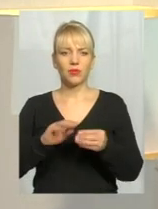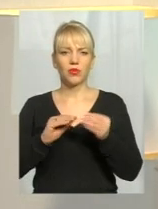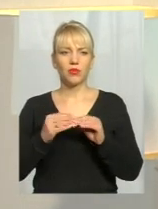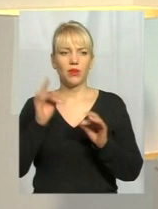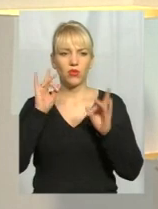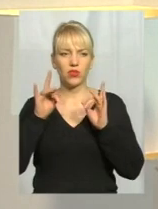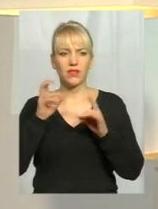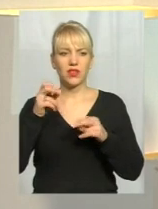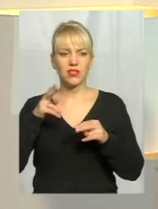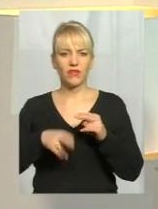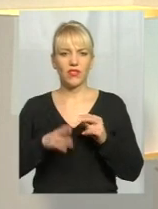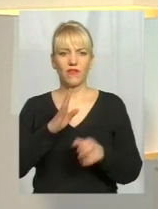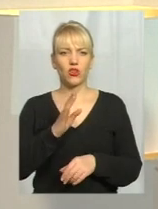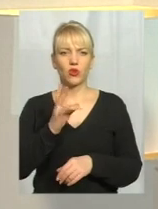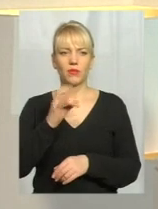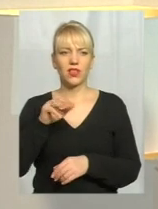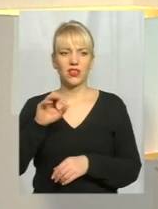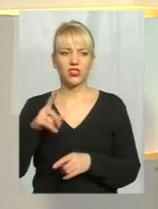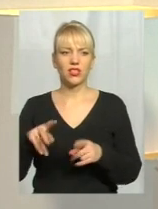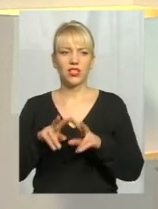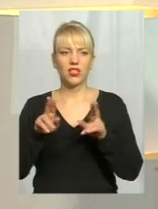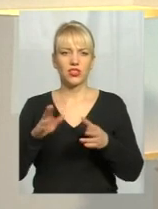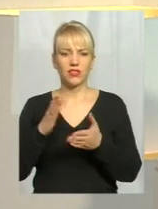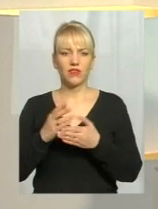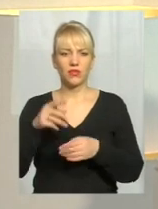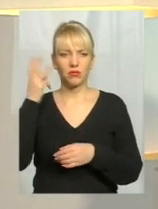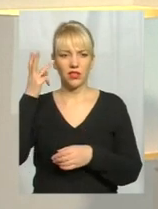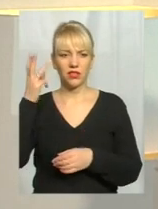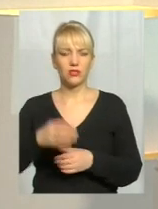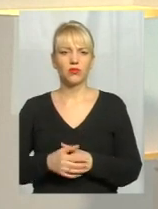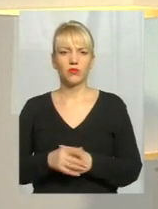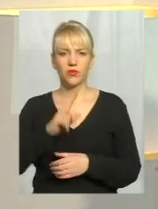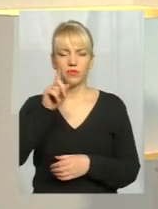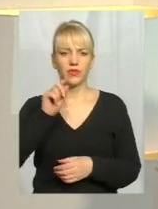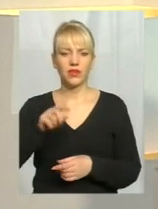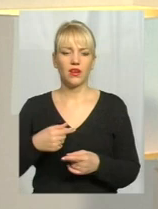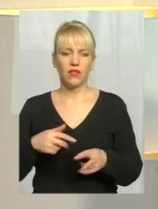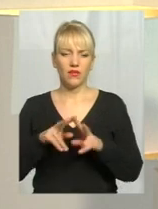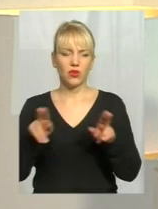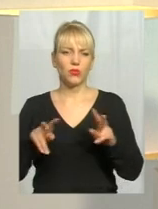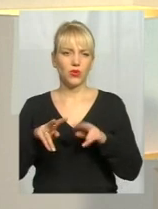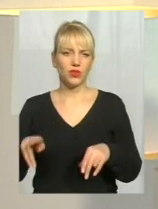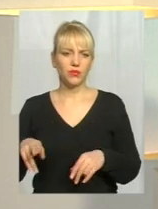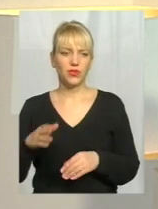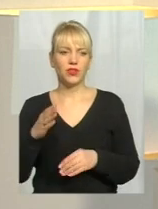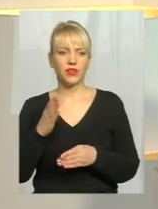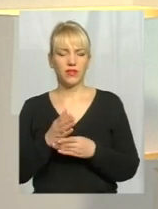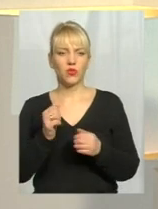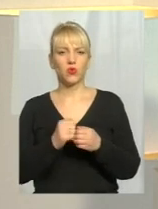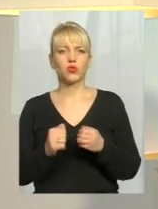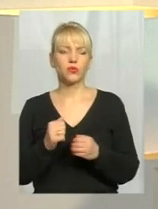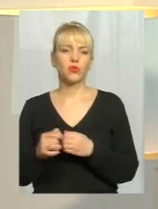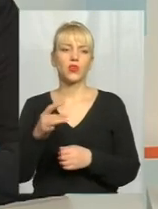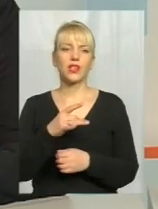Віктором із Нетішина, чи подібні вони у Хмельницькому? Вони подібні, мабуть, що в кожному